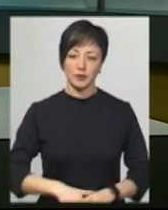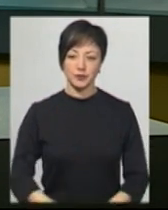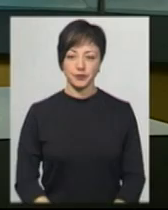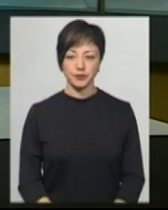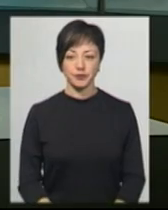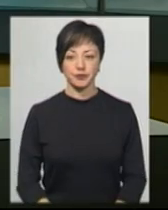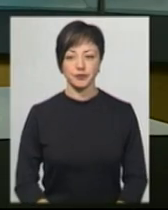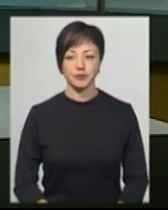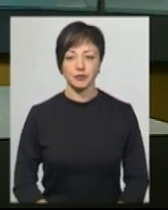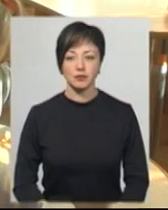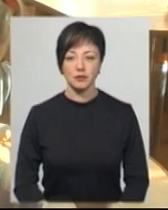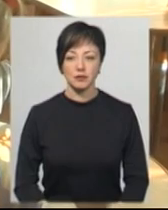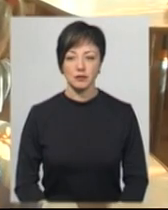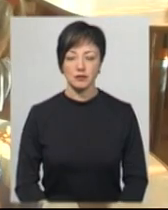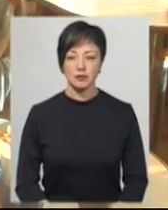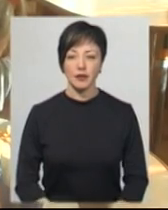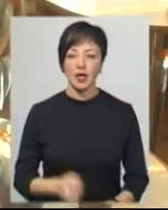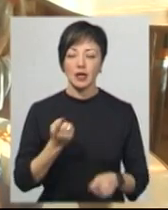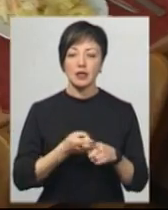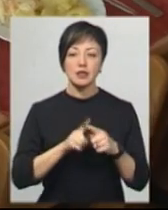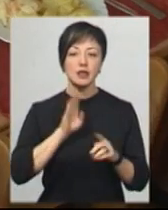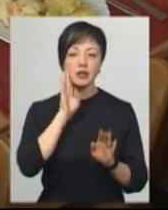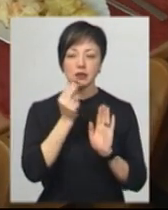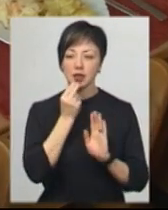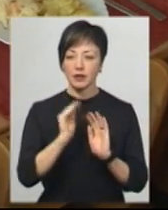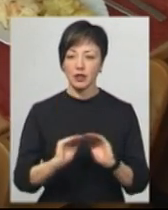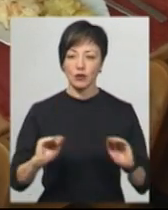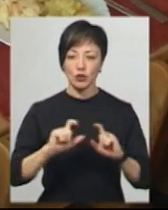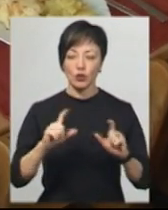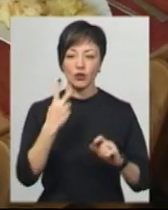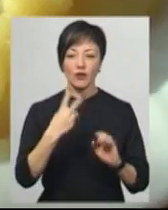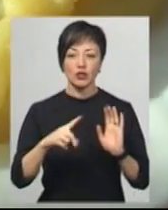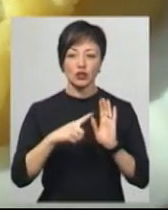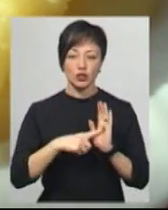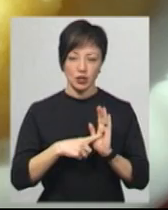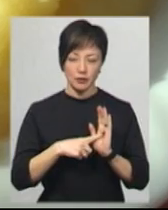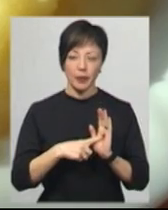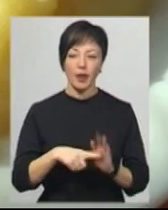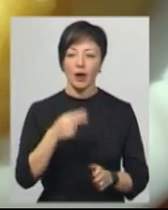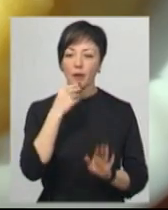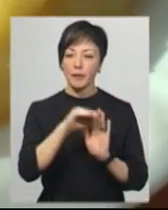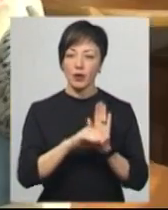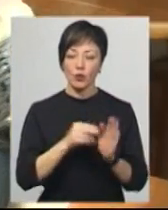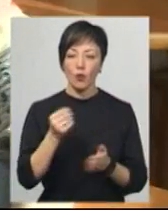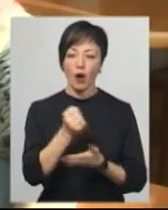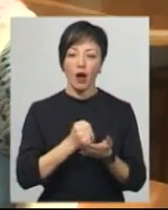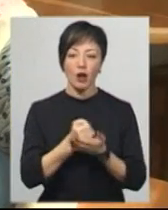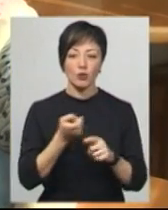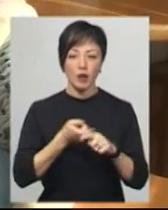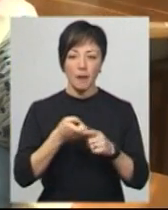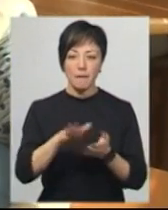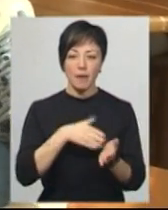Суспільного. Це сніданок у дитячому садочку номер 26 «Кульбабка». У меню картопляне пюре з маслом,